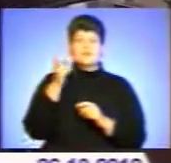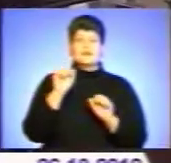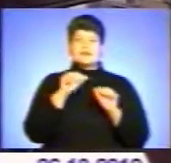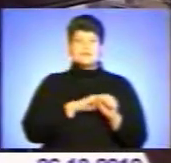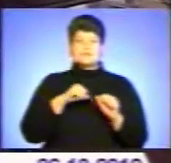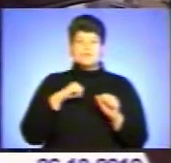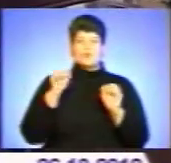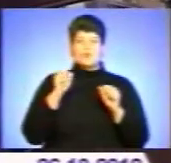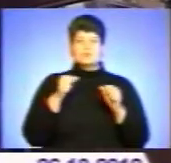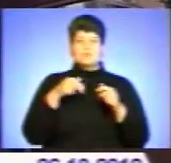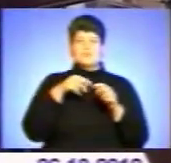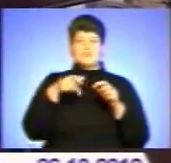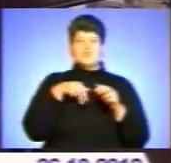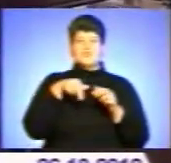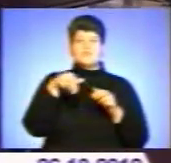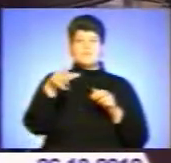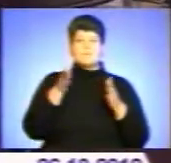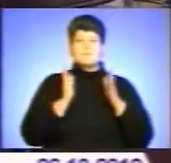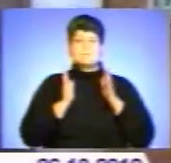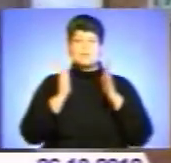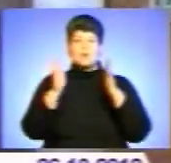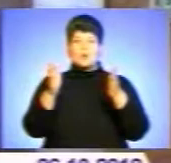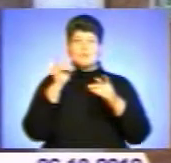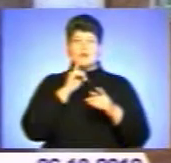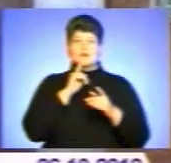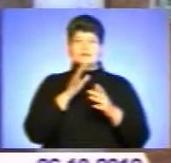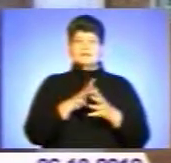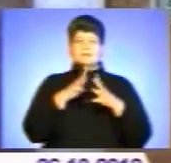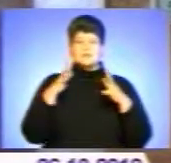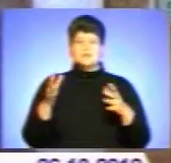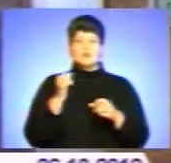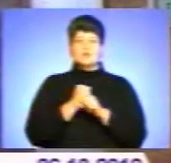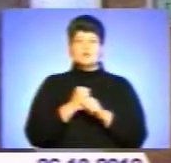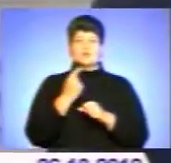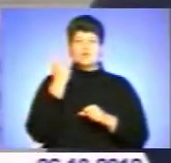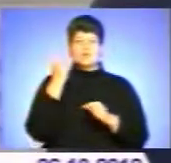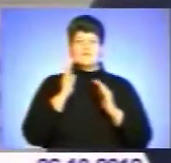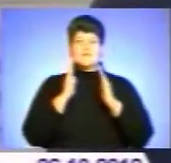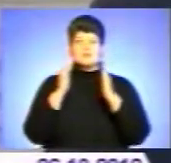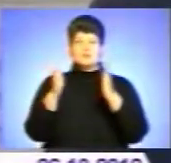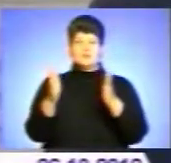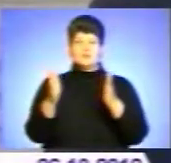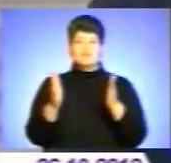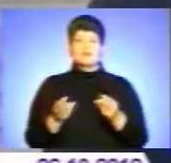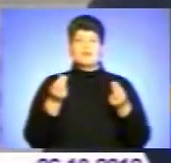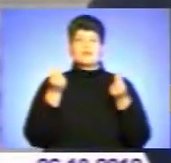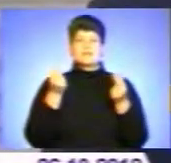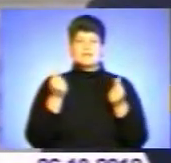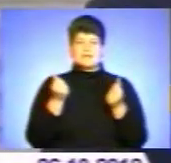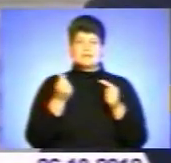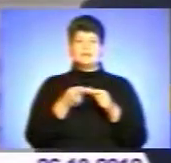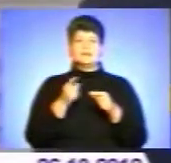можна потрапити через вестибюлі. Щоправда, доки не збільшився пасажиропотік, працює лише один з них. Деньги на счет метрострою